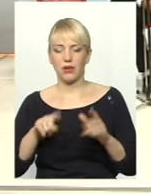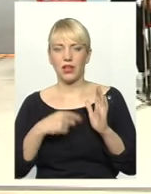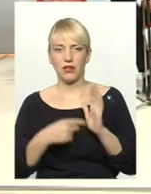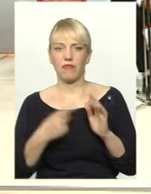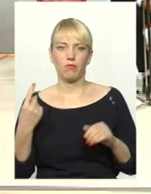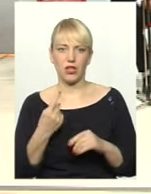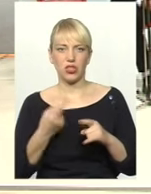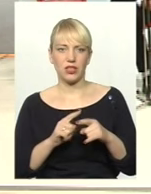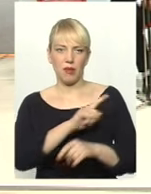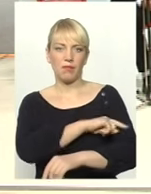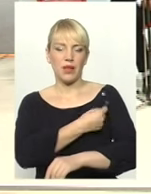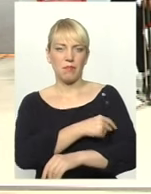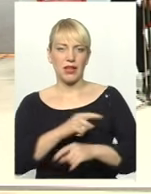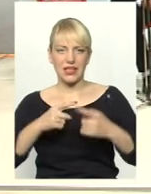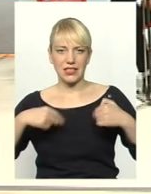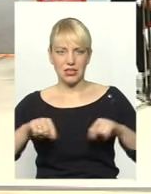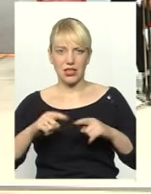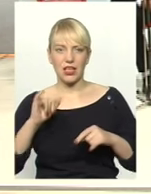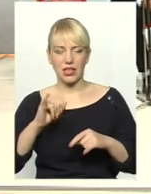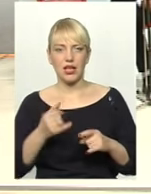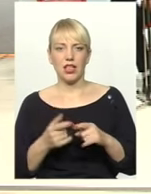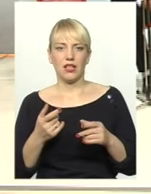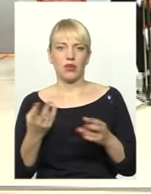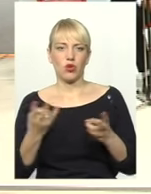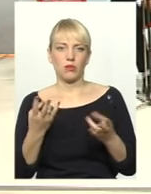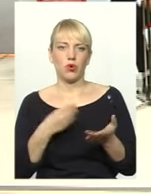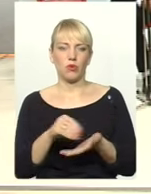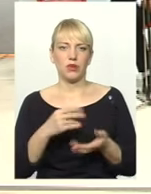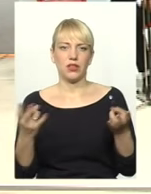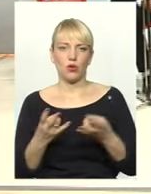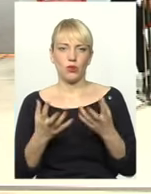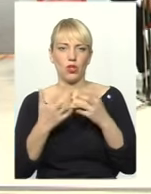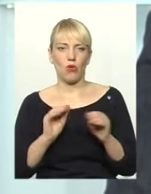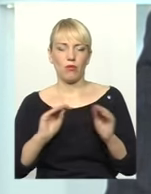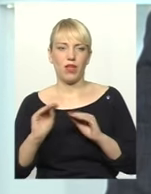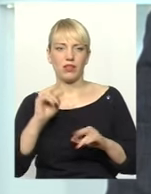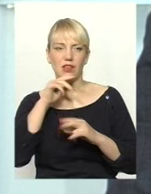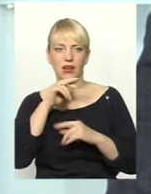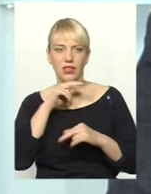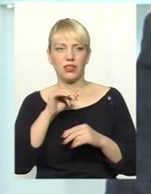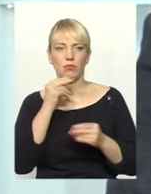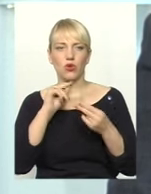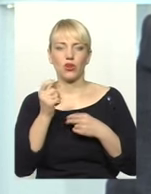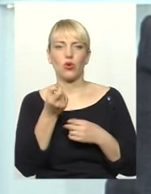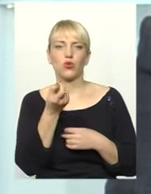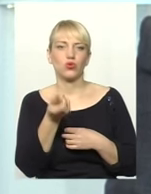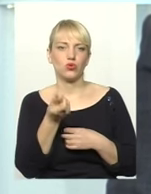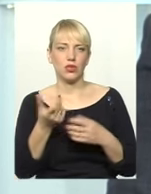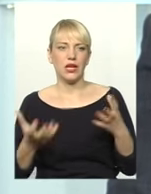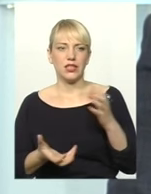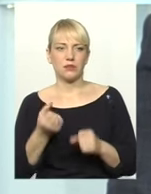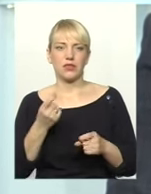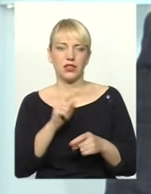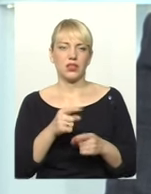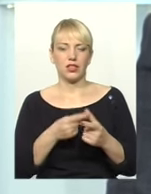медицині. І левого частка попала в медицині. Купити необхідне обладнання, лікарства, покращити хоч чуть-чуть, спасти тих чи